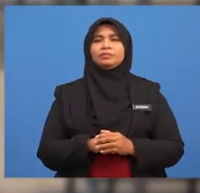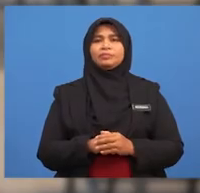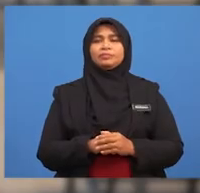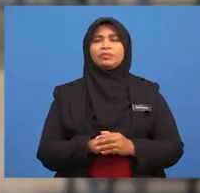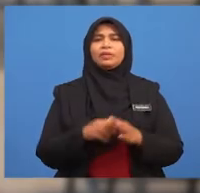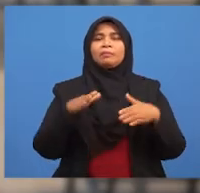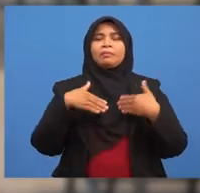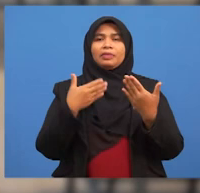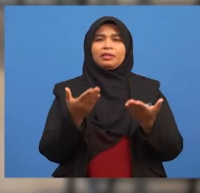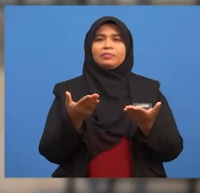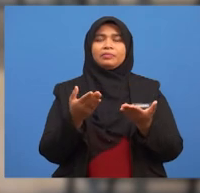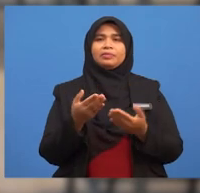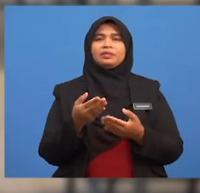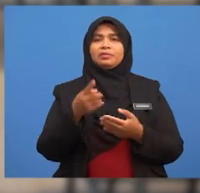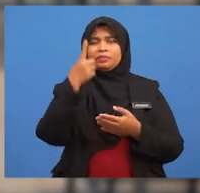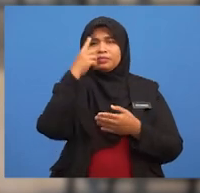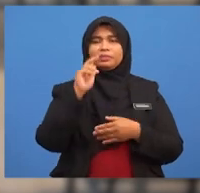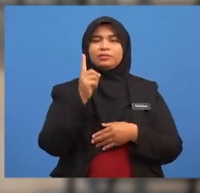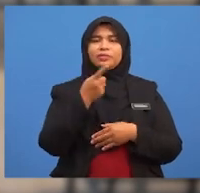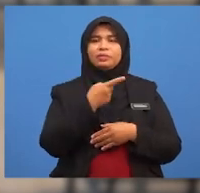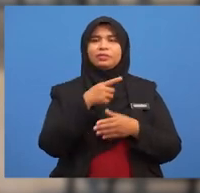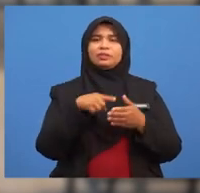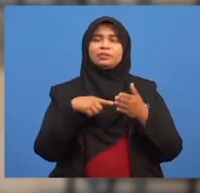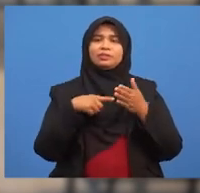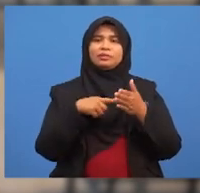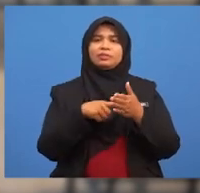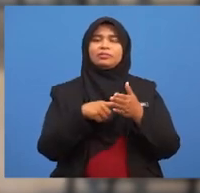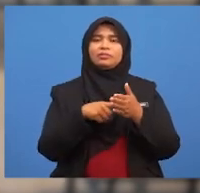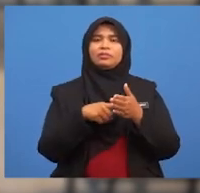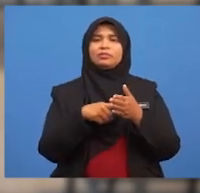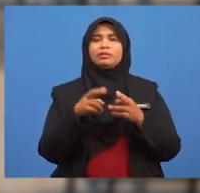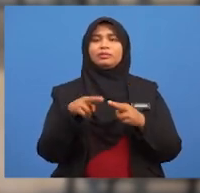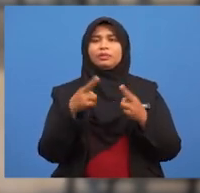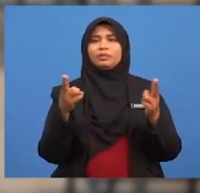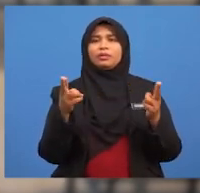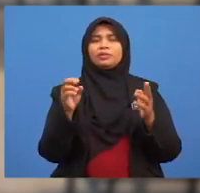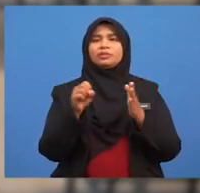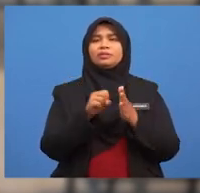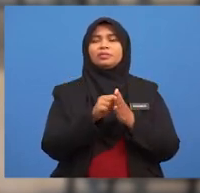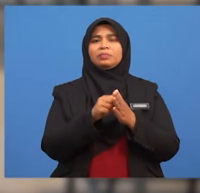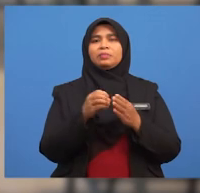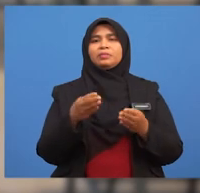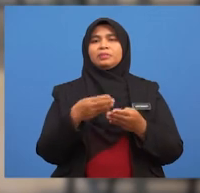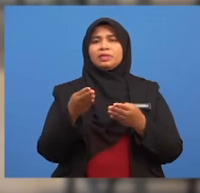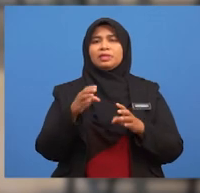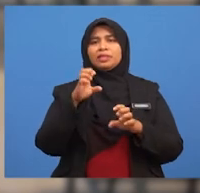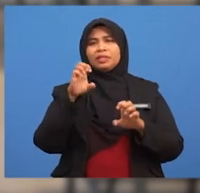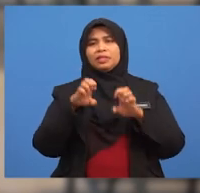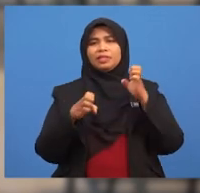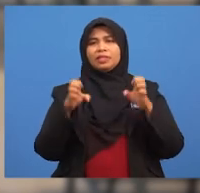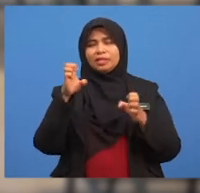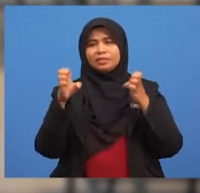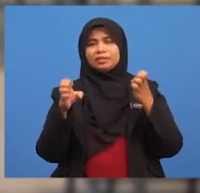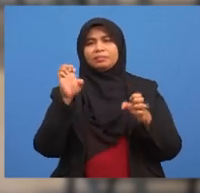Bagaimanakah untuk kita menentukan ruang sampel bagi eksperimen Dengan